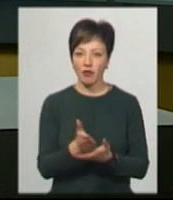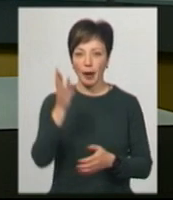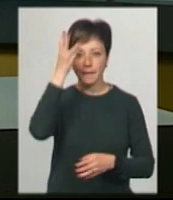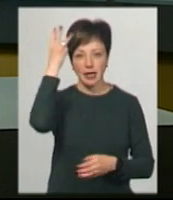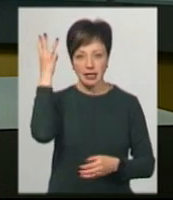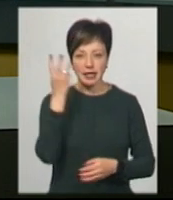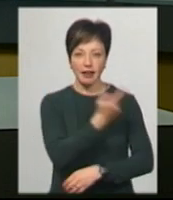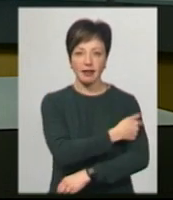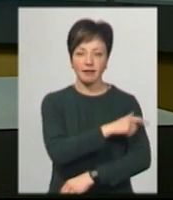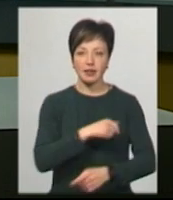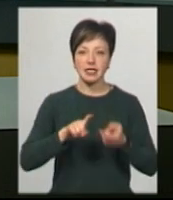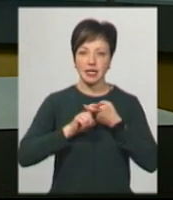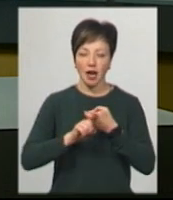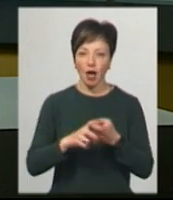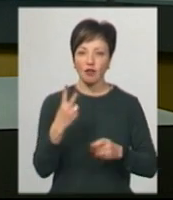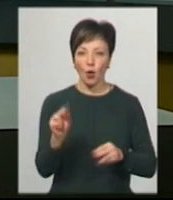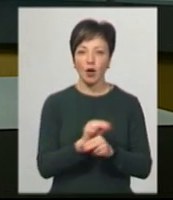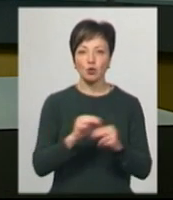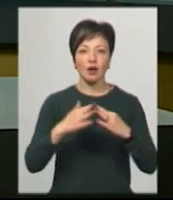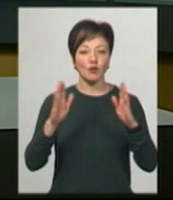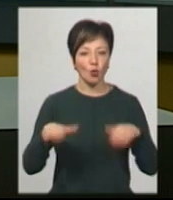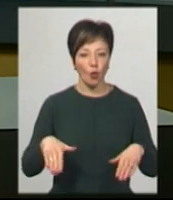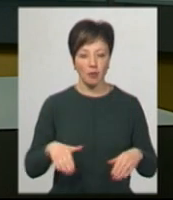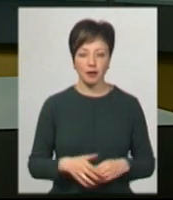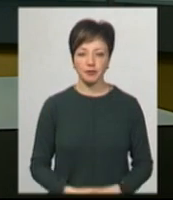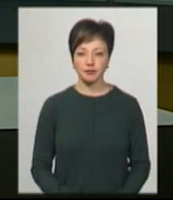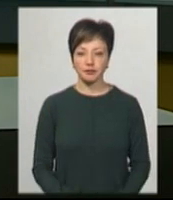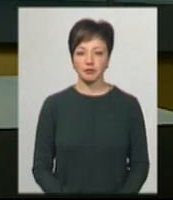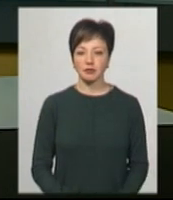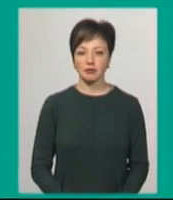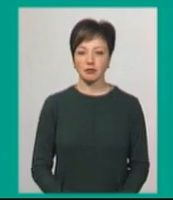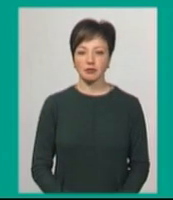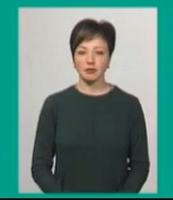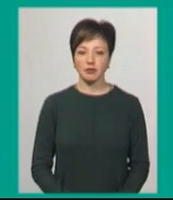Хмельницькій інфекційній лікарні, двоє лікуються амбулаторно, додала чиновниця.